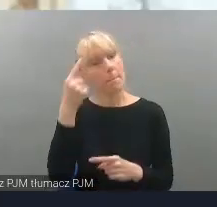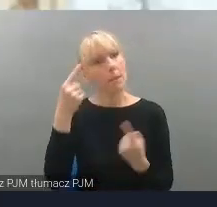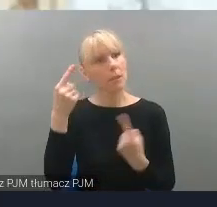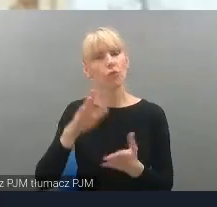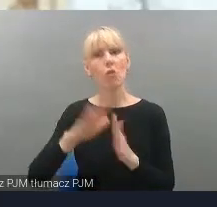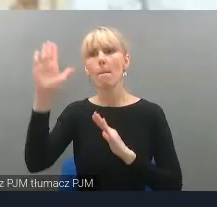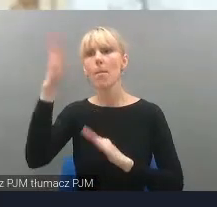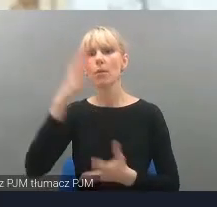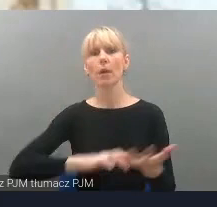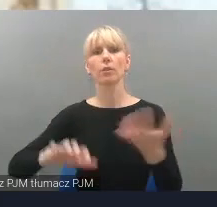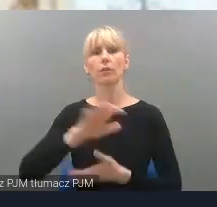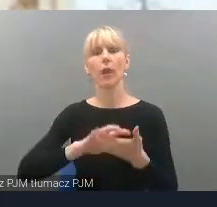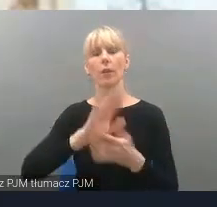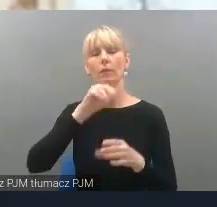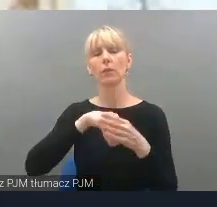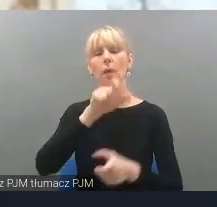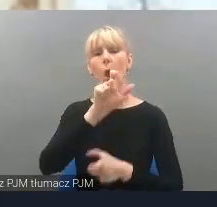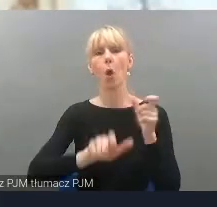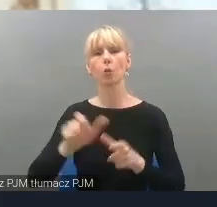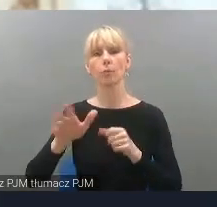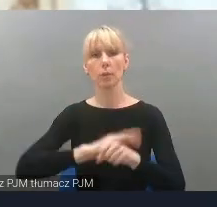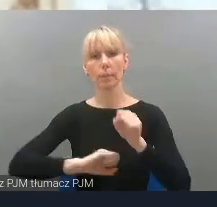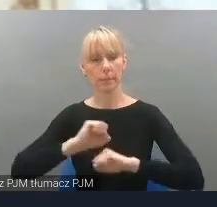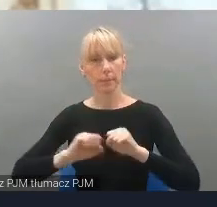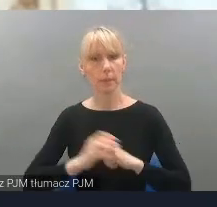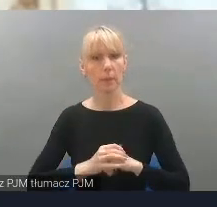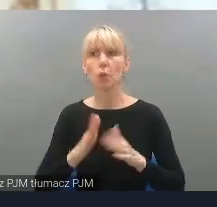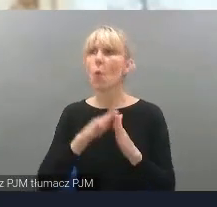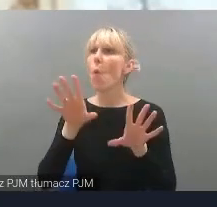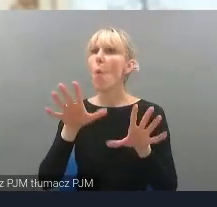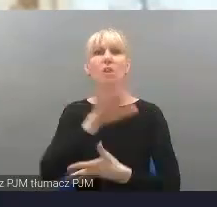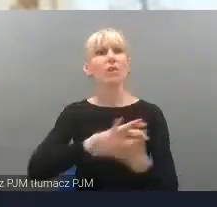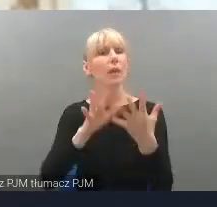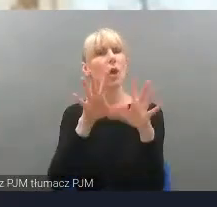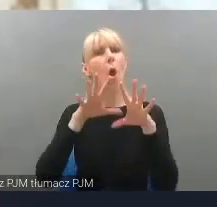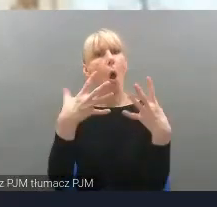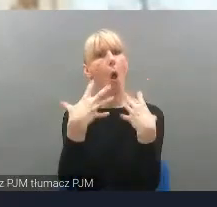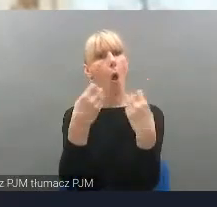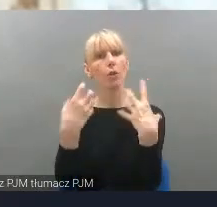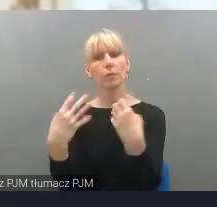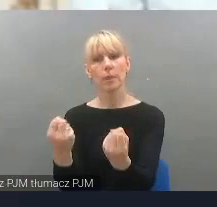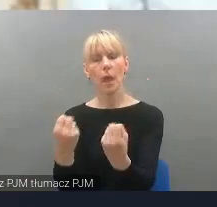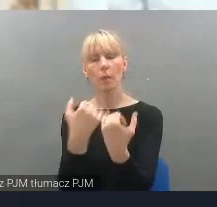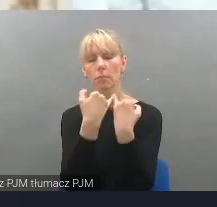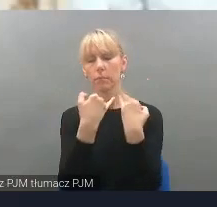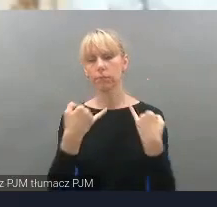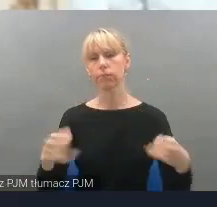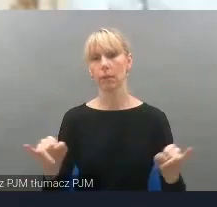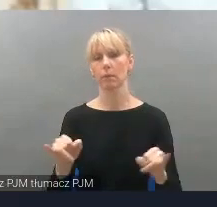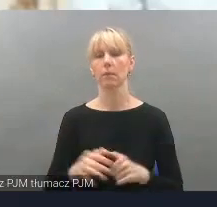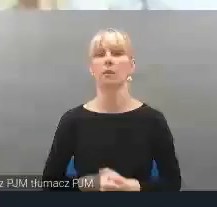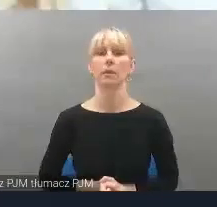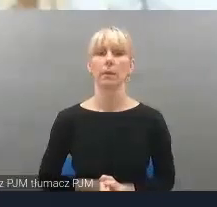świata, osób, które go odbierają trochę inaczej, bo to też jest tak, że my często myślimy sobie, że to jest,